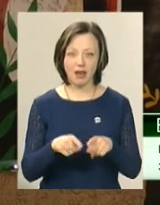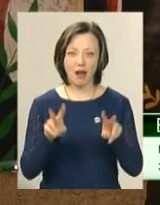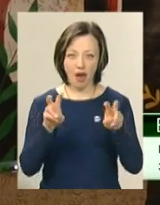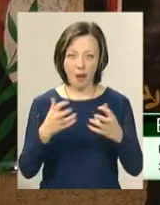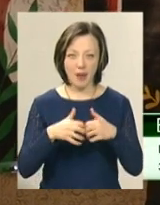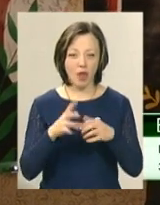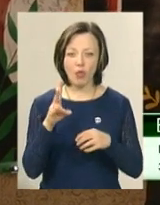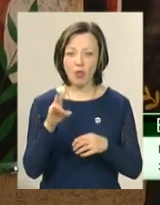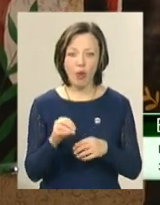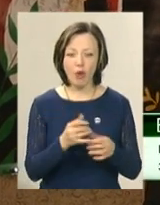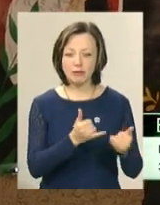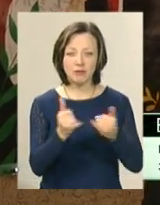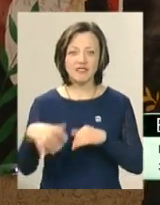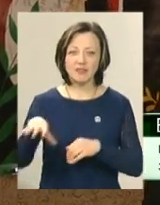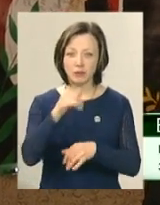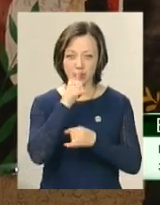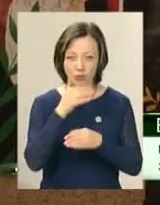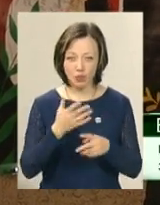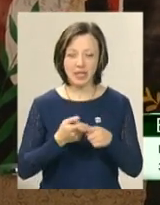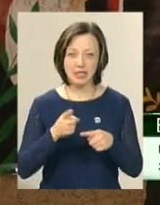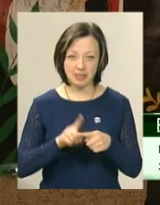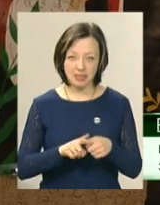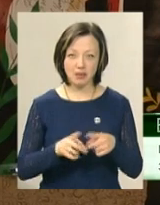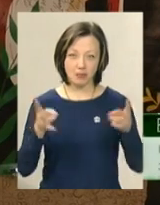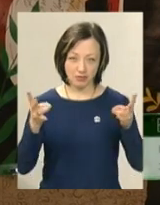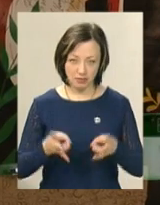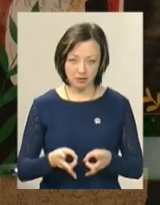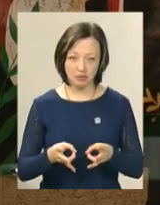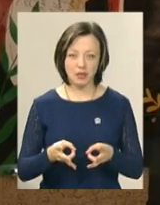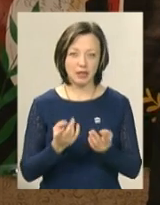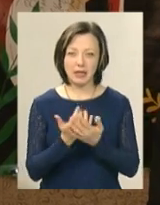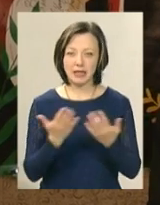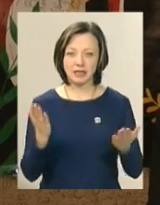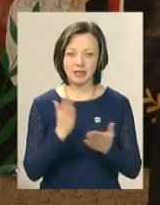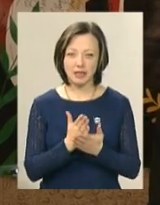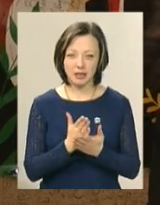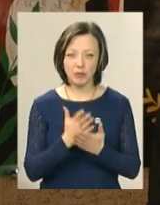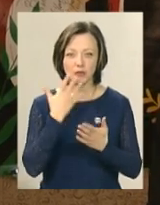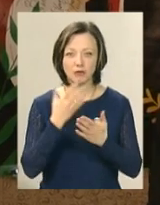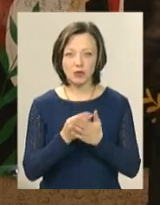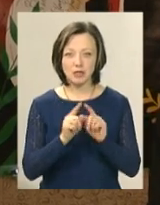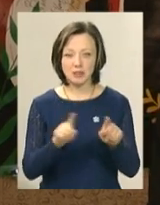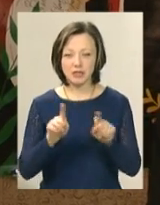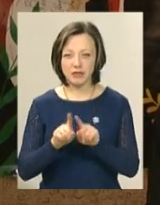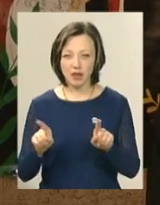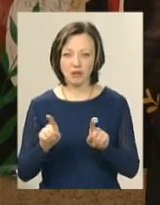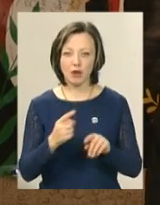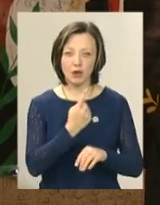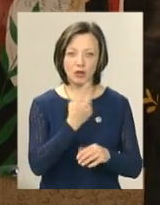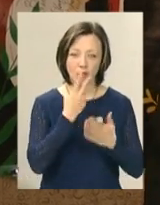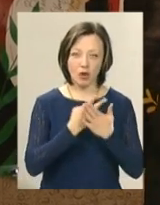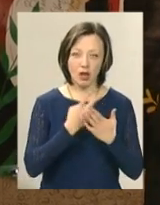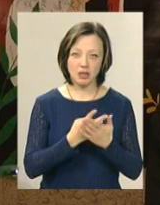забезпечують повної потреби. І вони є різні, вони є різні по своїй специфікації. Один